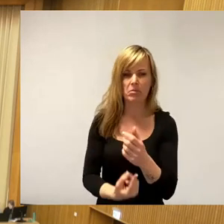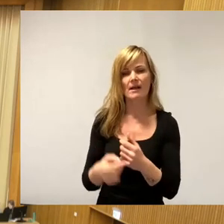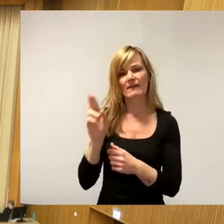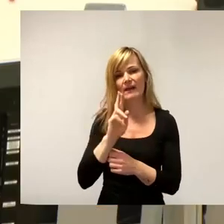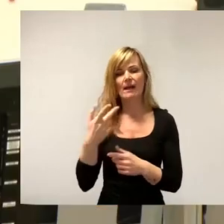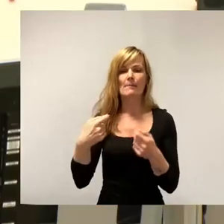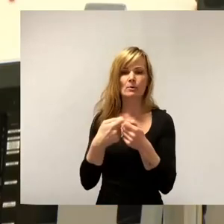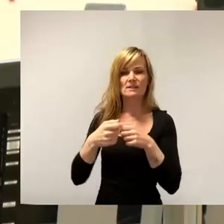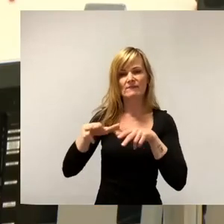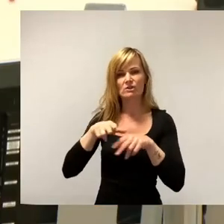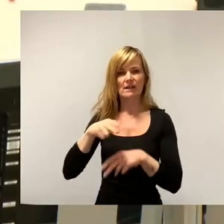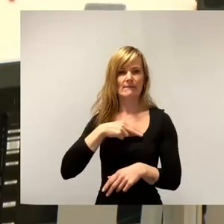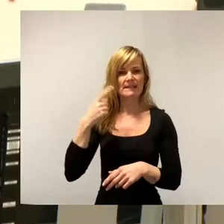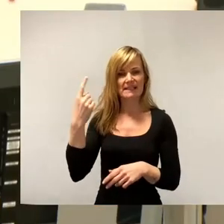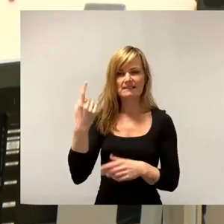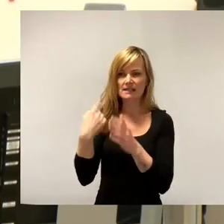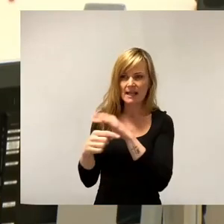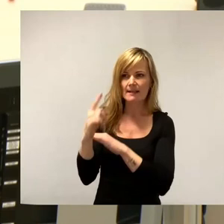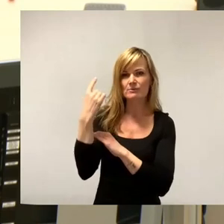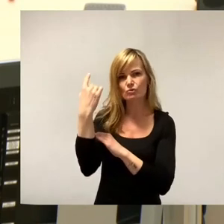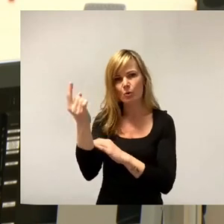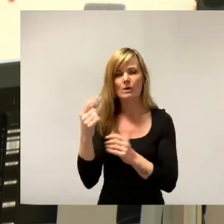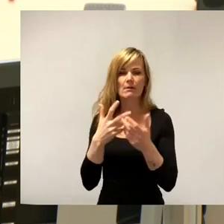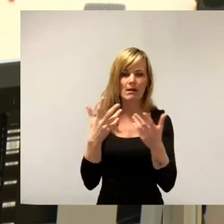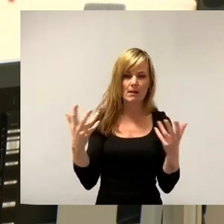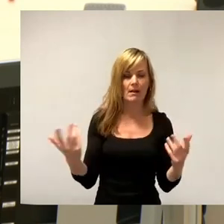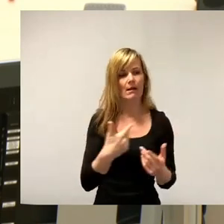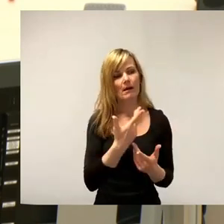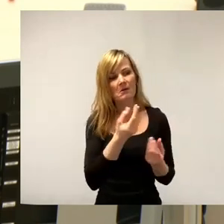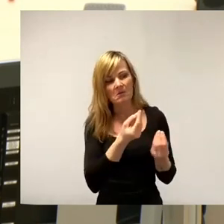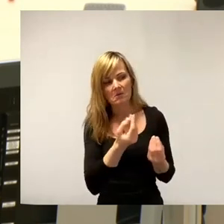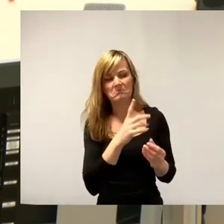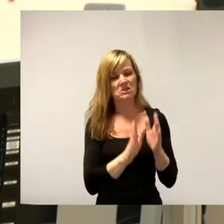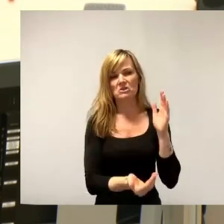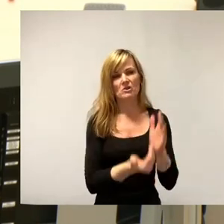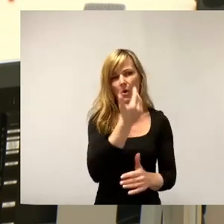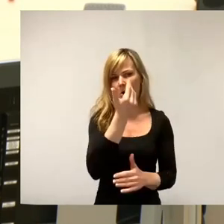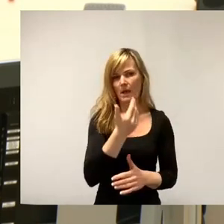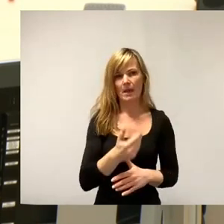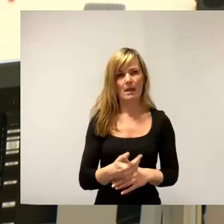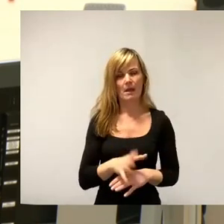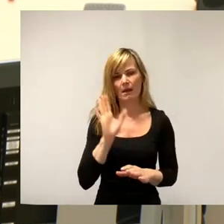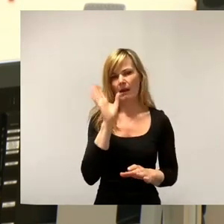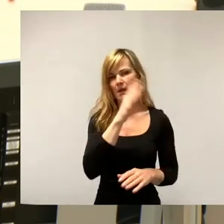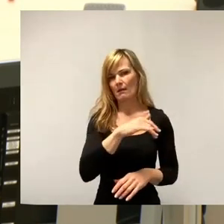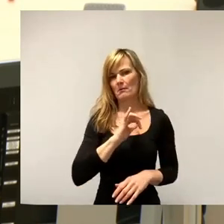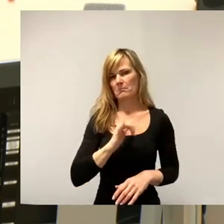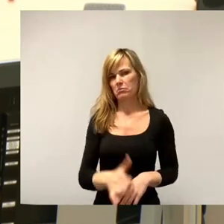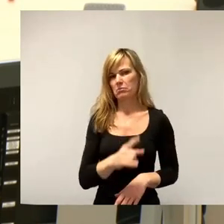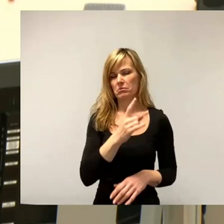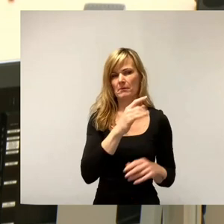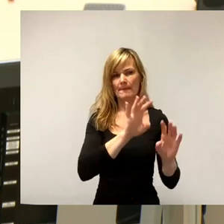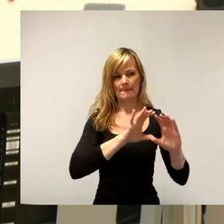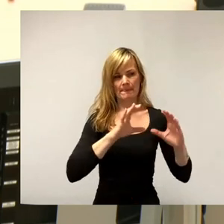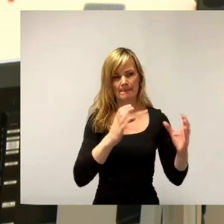Also scheint nichts Neues hier zu sein, nichts Unversand. Das Auditorium findet sich auch im